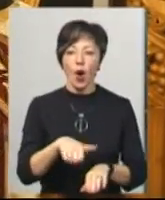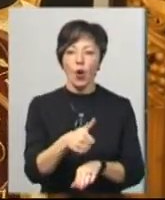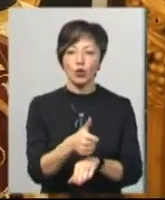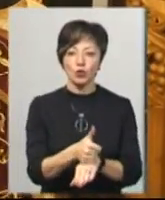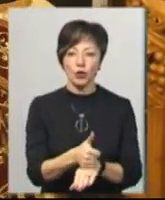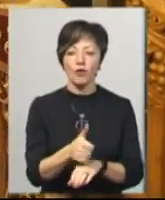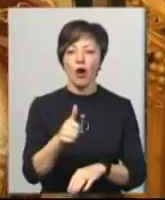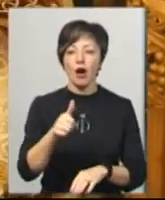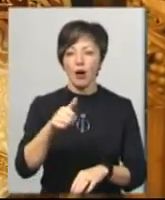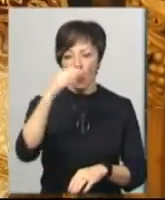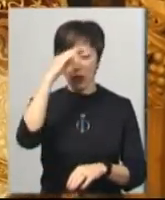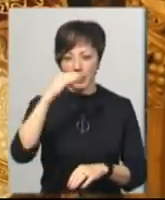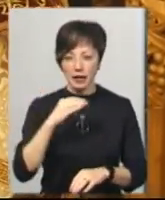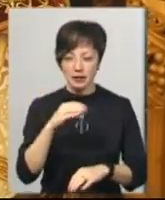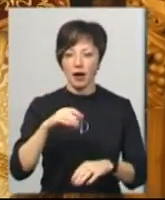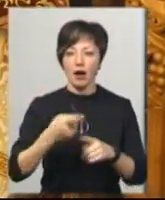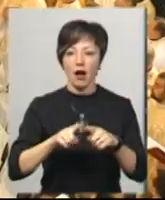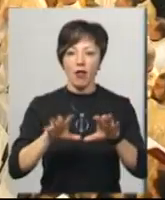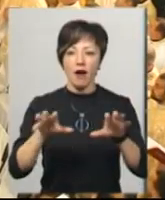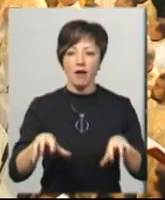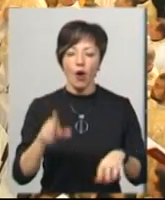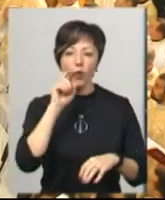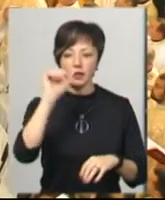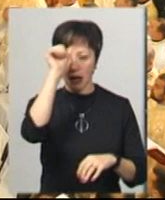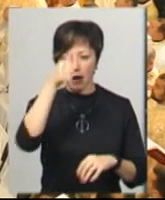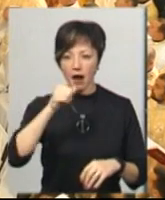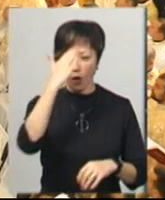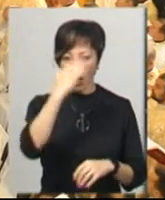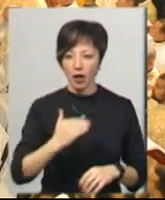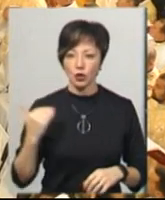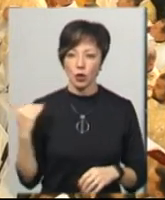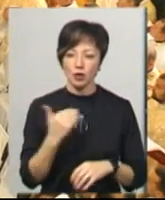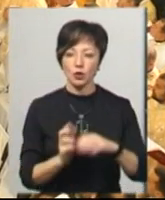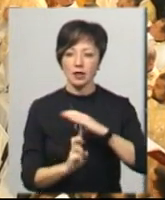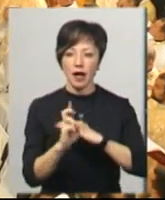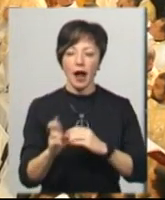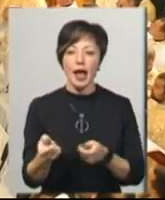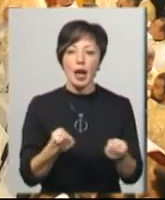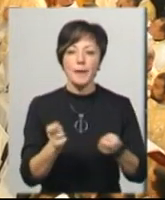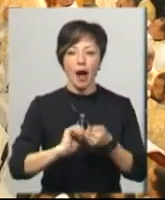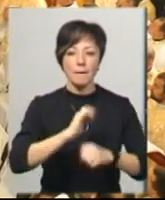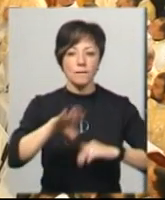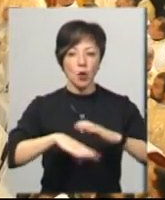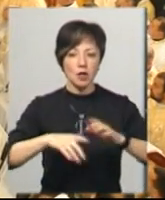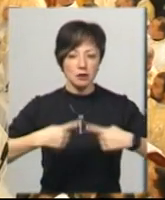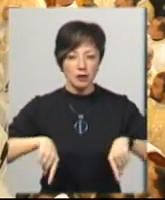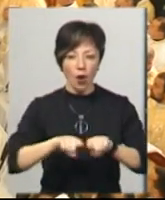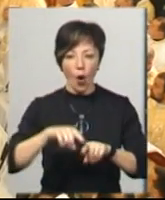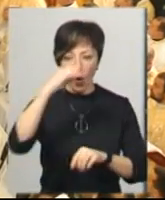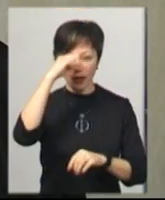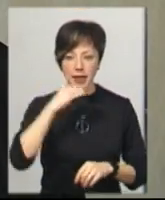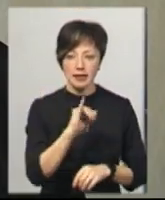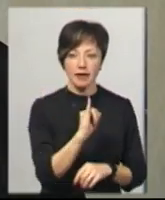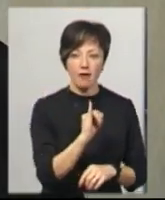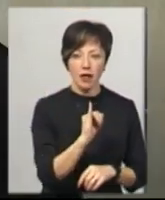хіротонію отець і глава Української Греко-католицької церкви Блаженніший Святослав. Єпископом Кам'янець-Подільської єпархії став отець Іван